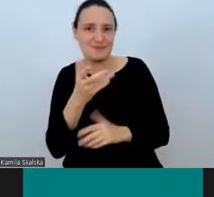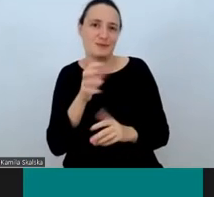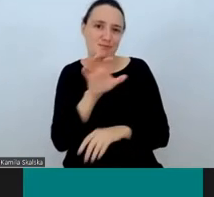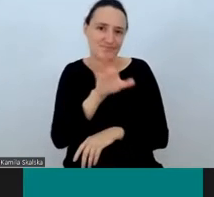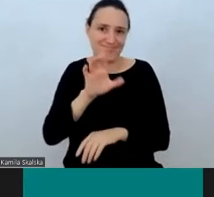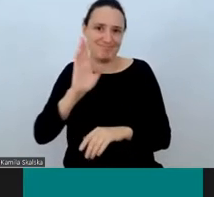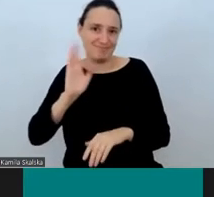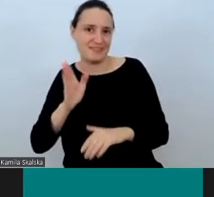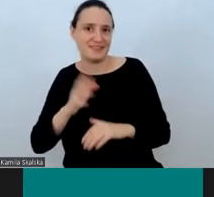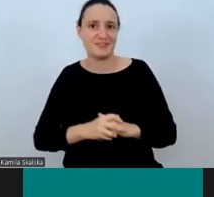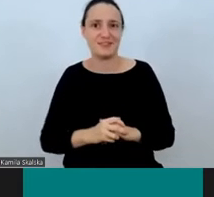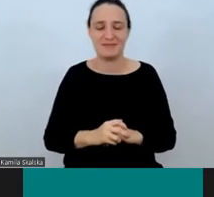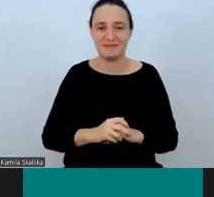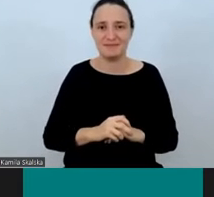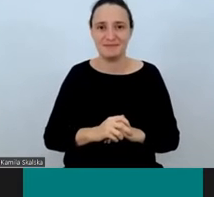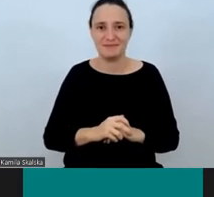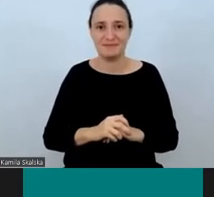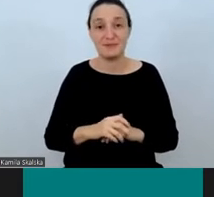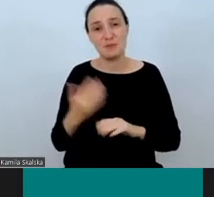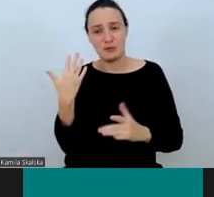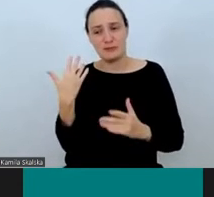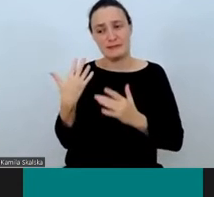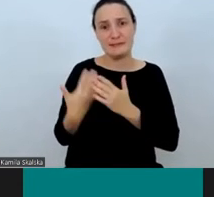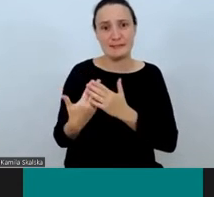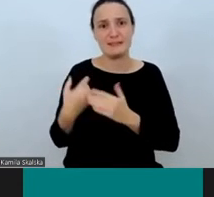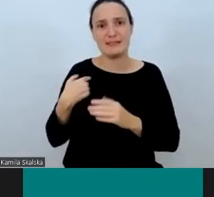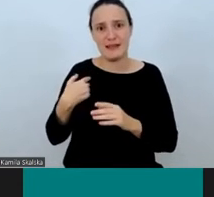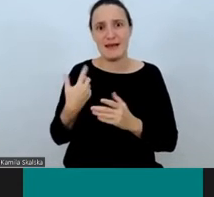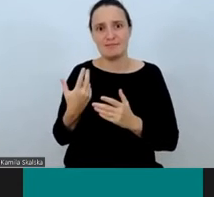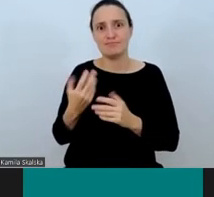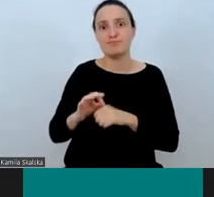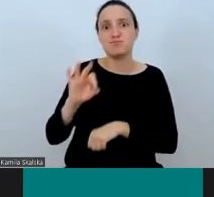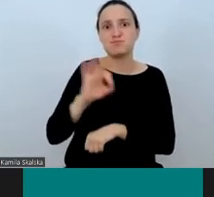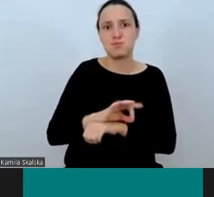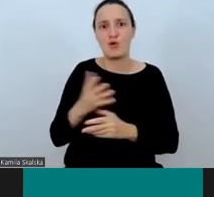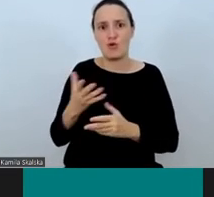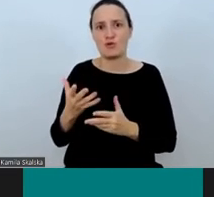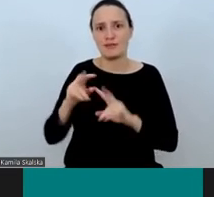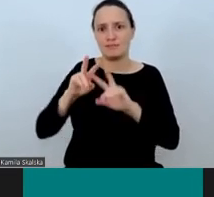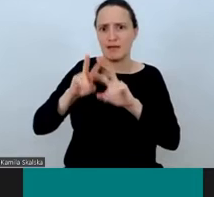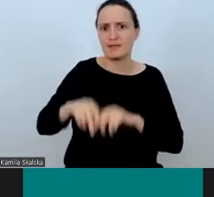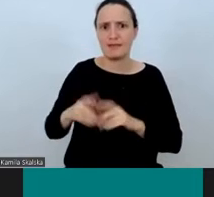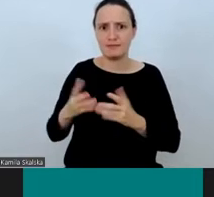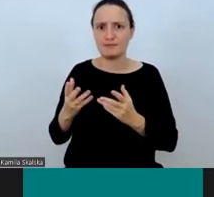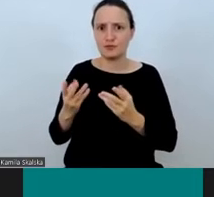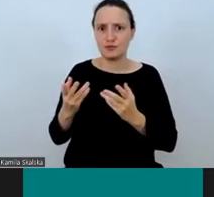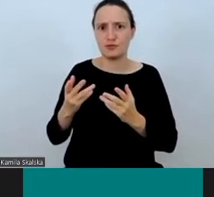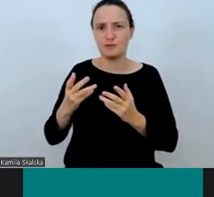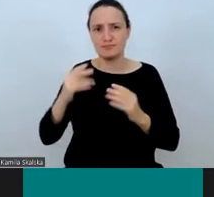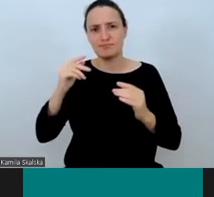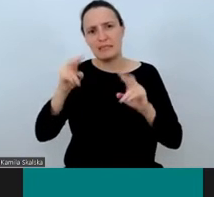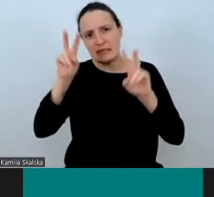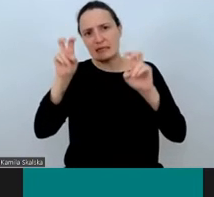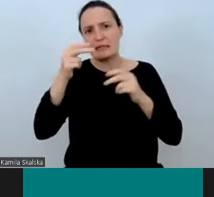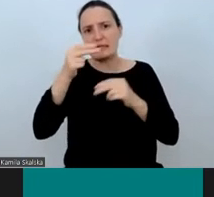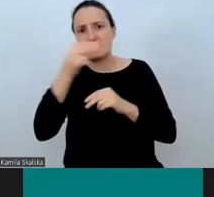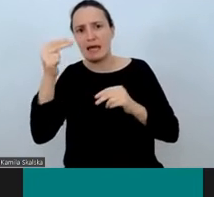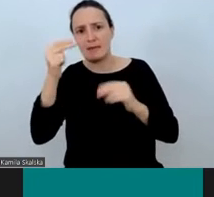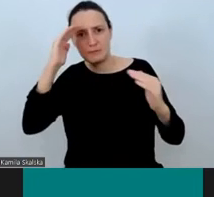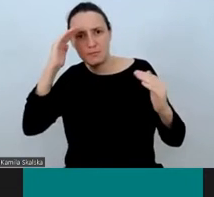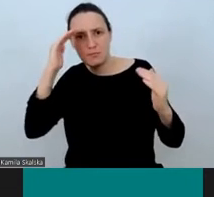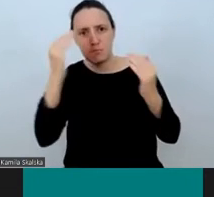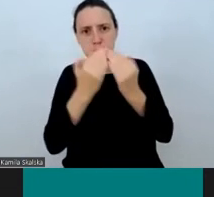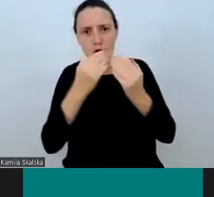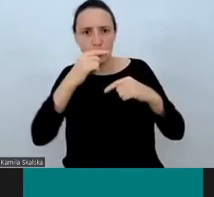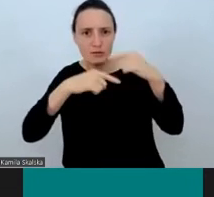ostatnim czasie uczestniczyłam w bardzo dużym projekcie badawczym o procesach kognitywnych w czasie